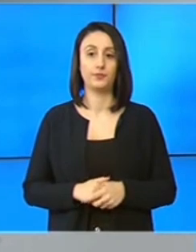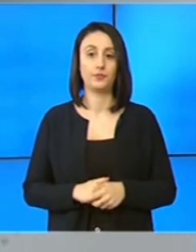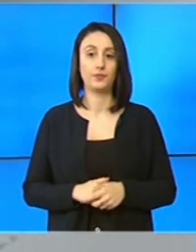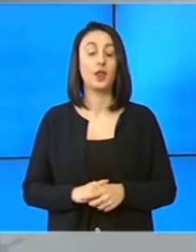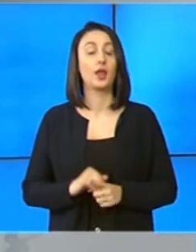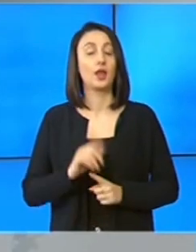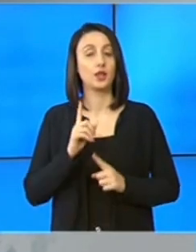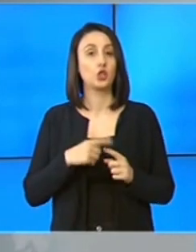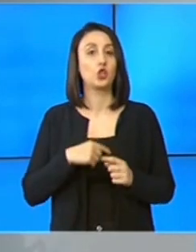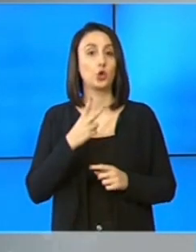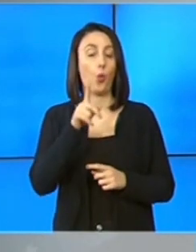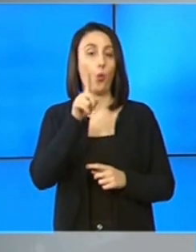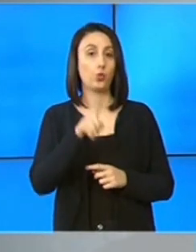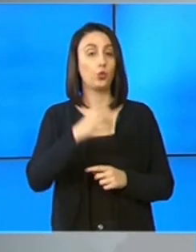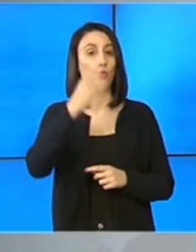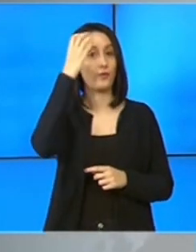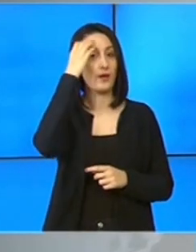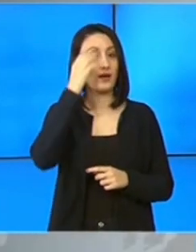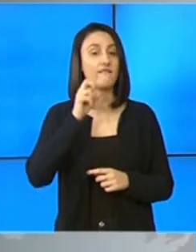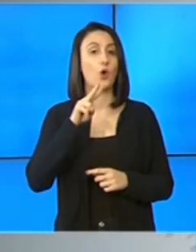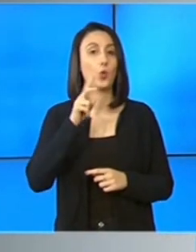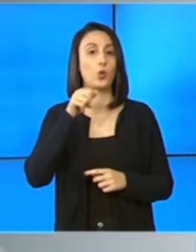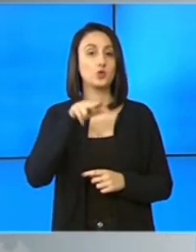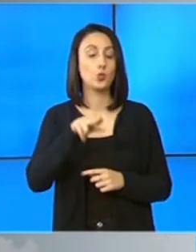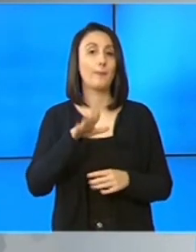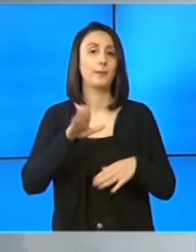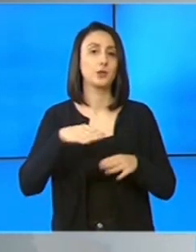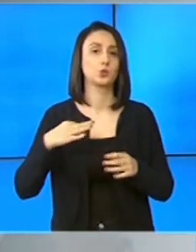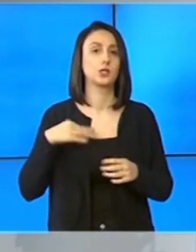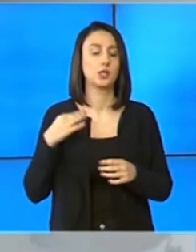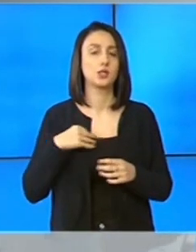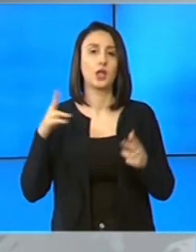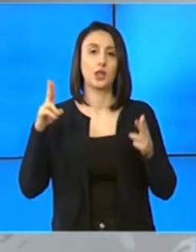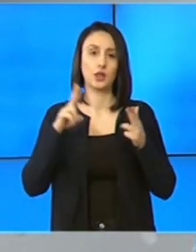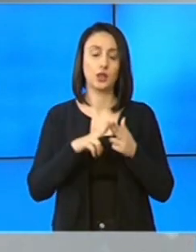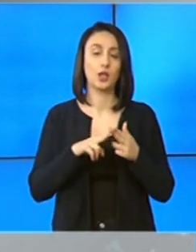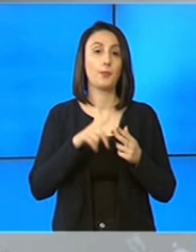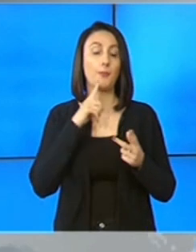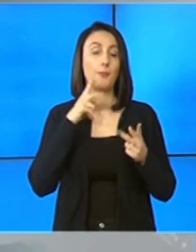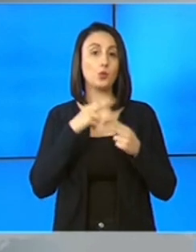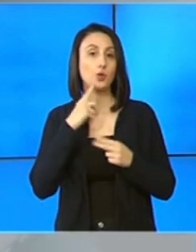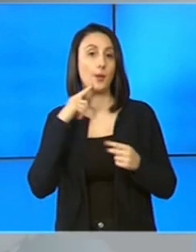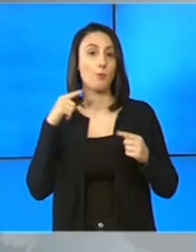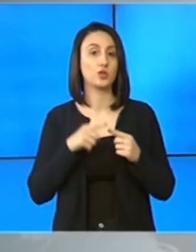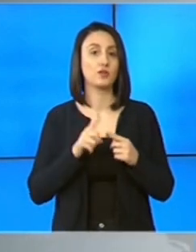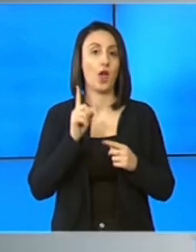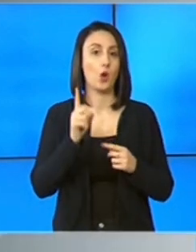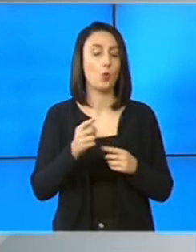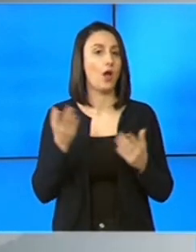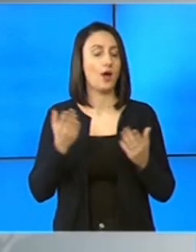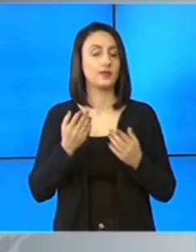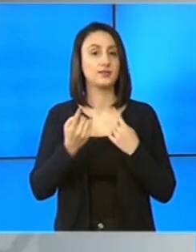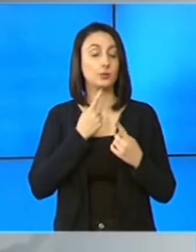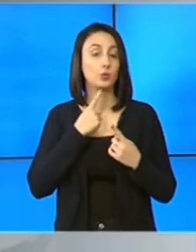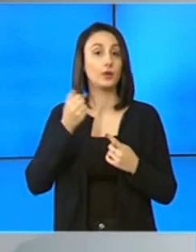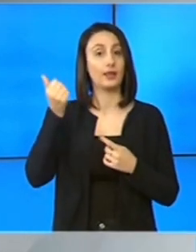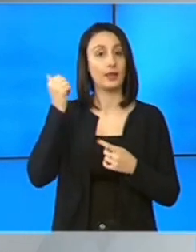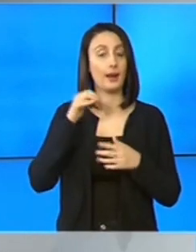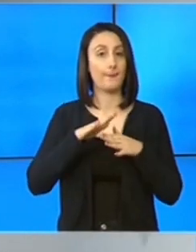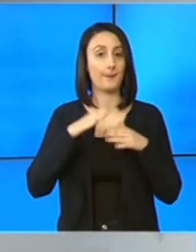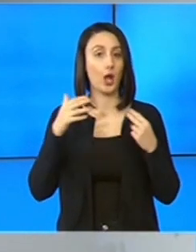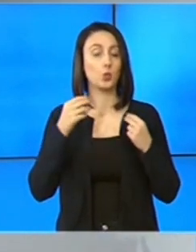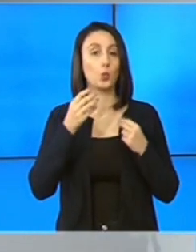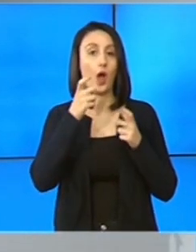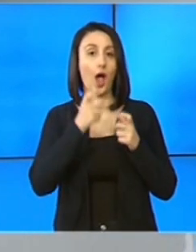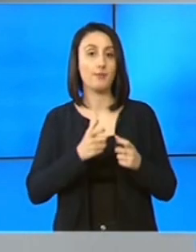Deși e de doar două luni în guvern, Vlad Voiculescu, ministrul sănătății, dă piept cu o moțiune îndreptată împotriva sa, care a fost dezbătută ieri în plenul